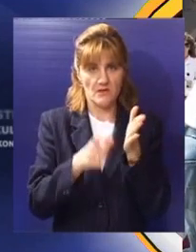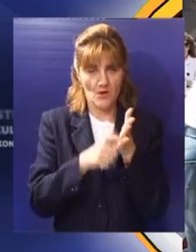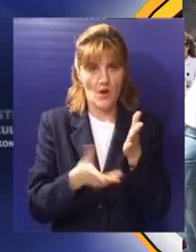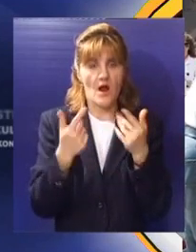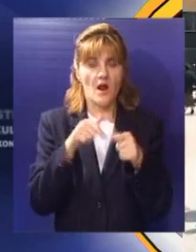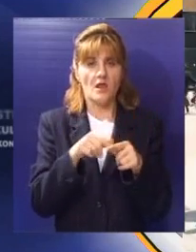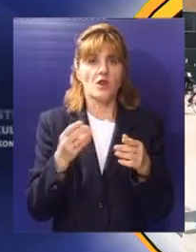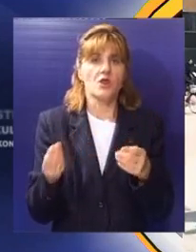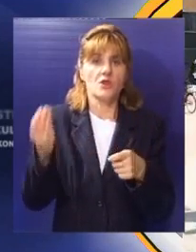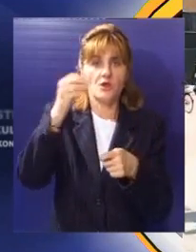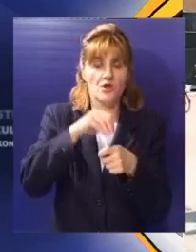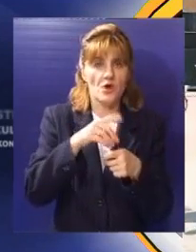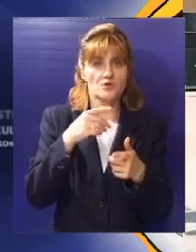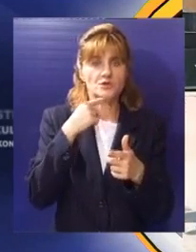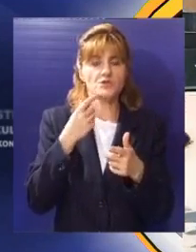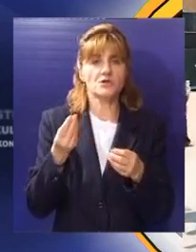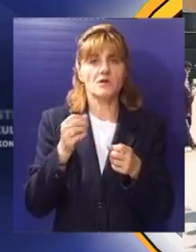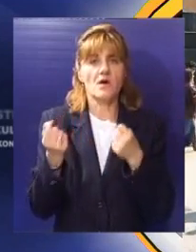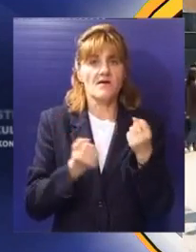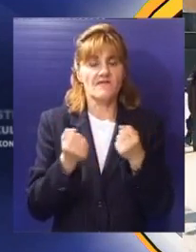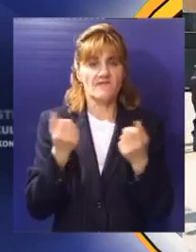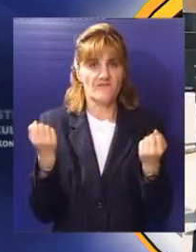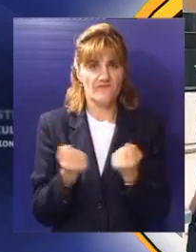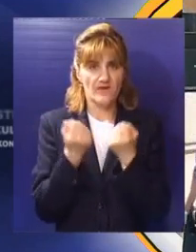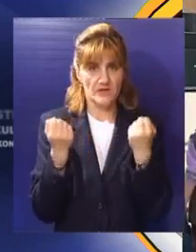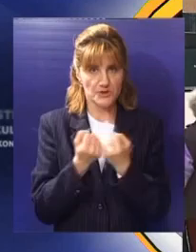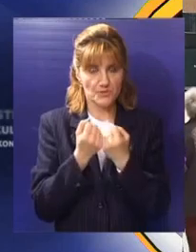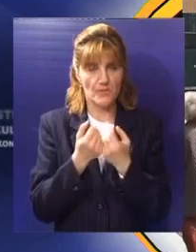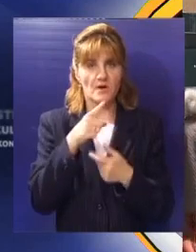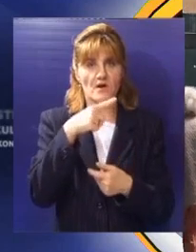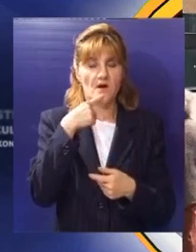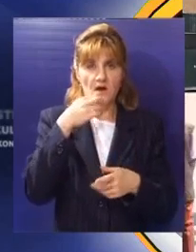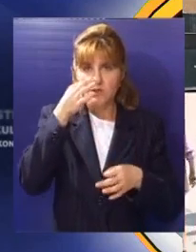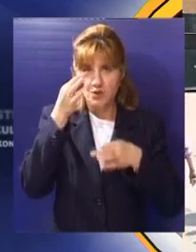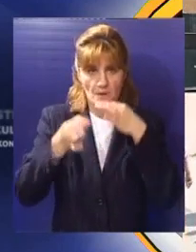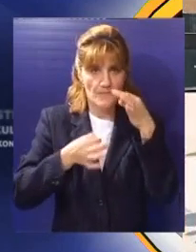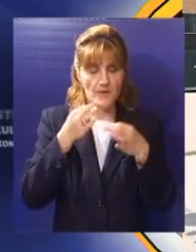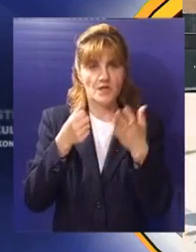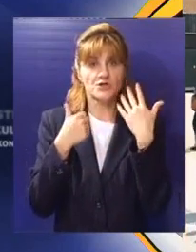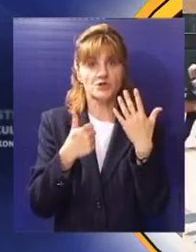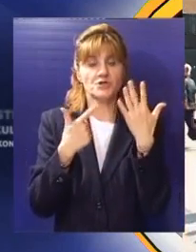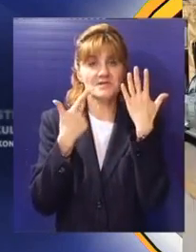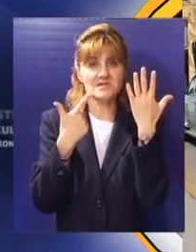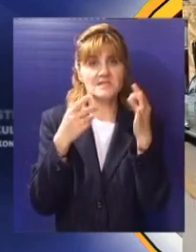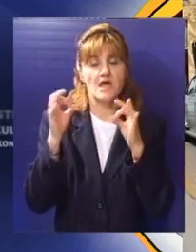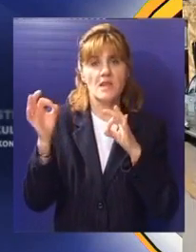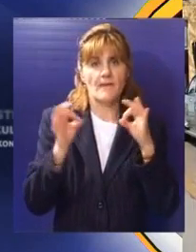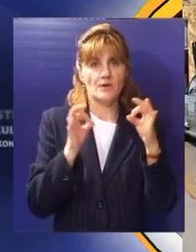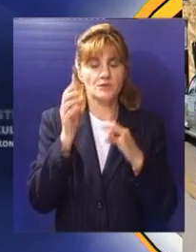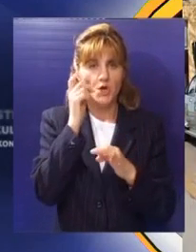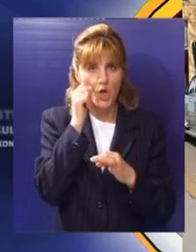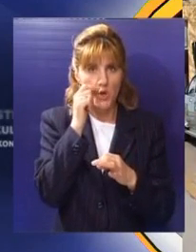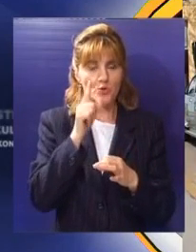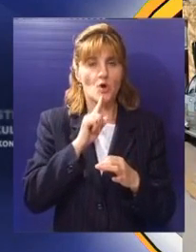Potreba za dodatnom obukom koja garantuje bezbednu vožnju javila se jer rezultati sprovedenih istraživanja pokazuju da 67 odsto ljudi koji su